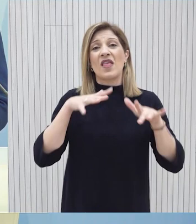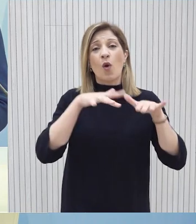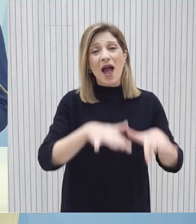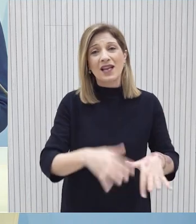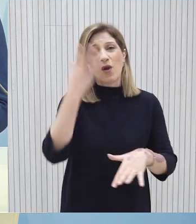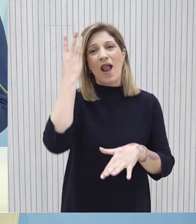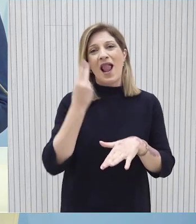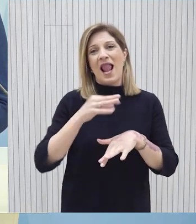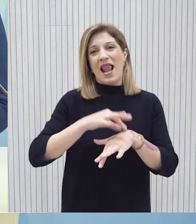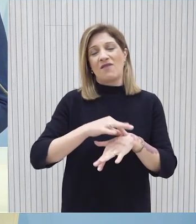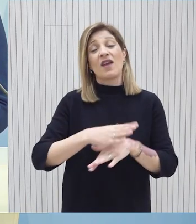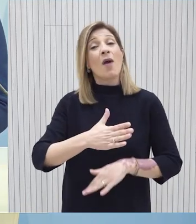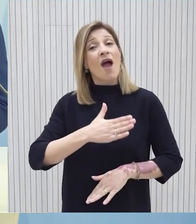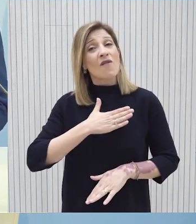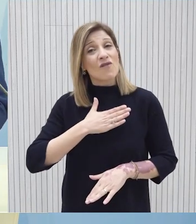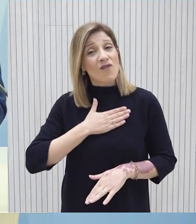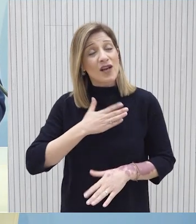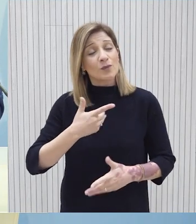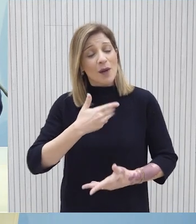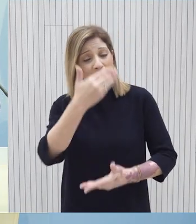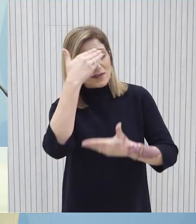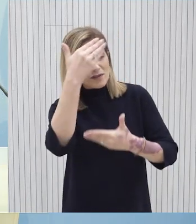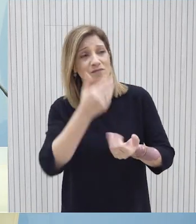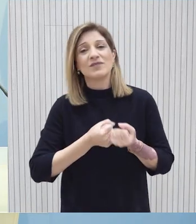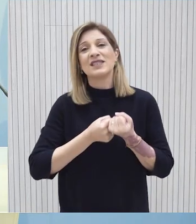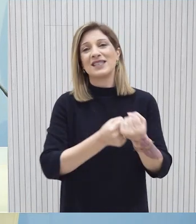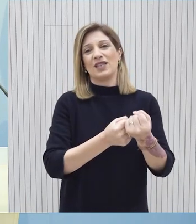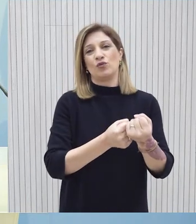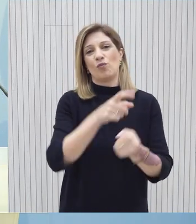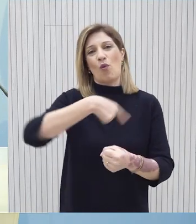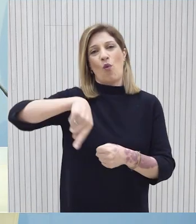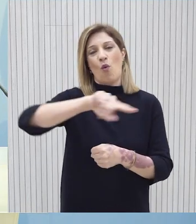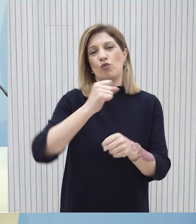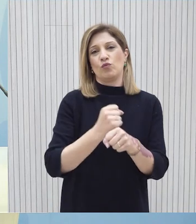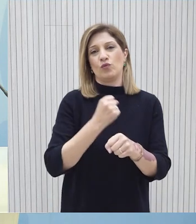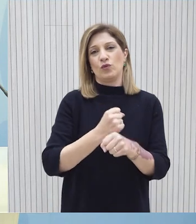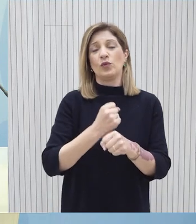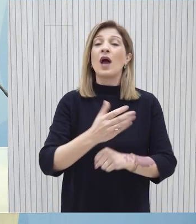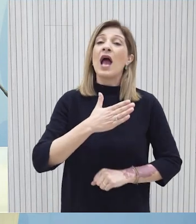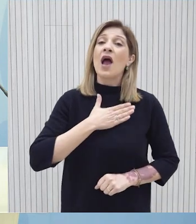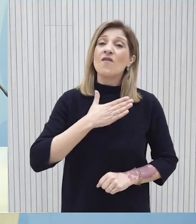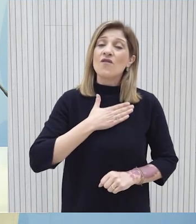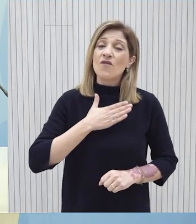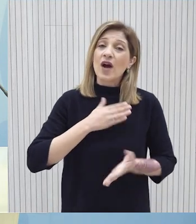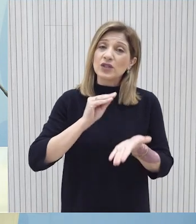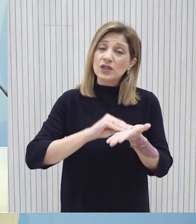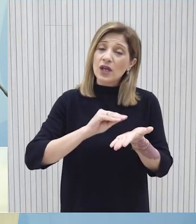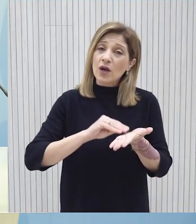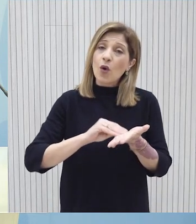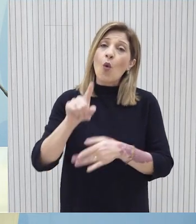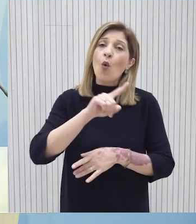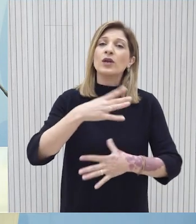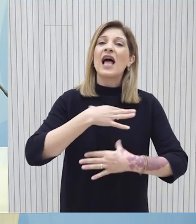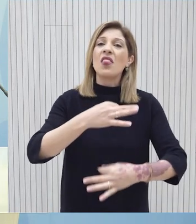και λευκαιμίας. Τους ευχαριστούμε και τους είμαστε ευγνώμονες για το έργο που επιτελούν. Θερμές ευχαριστίες οφείλουμε όμως και σε όλους τους